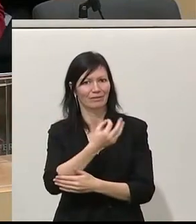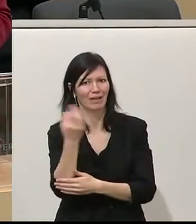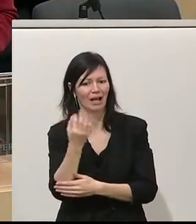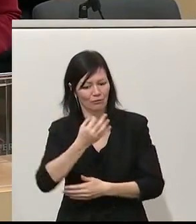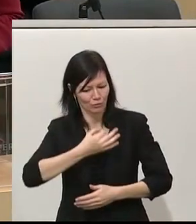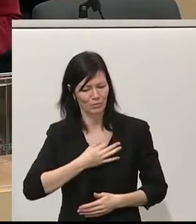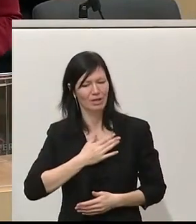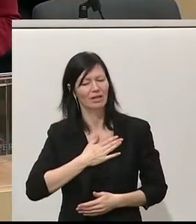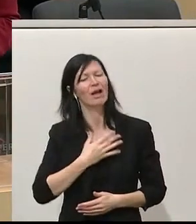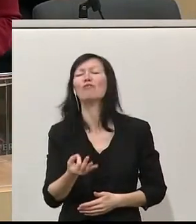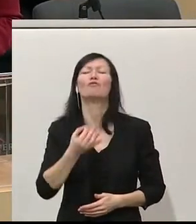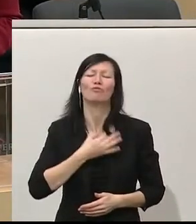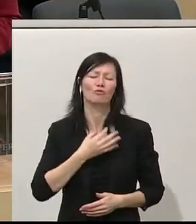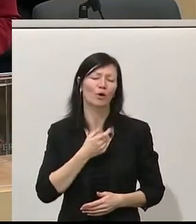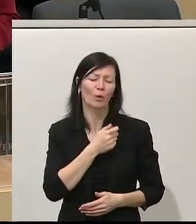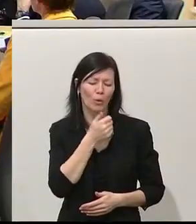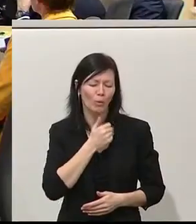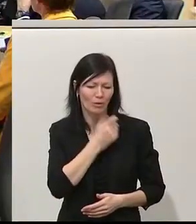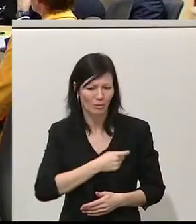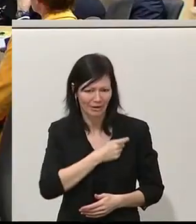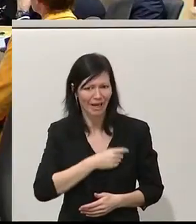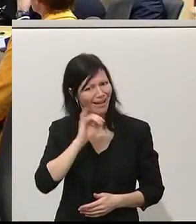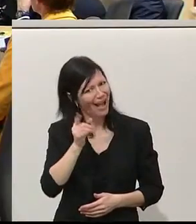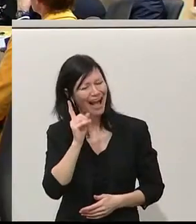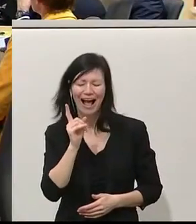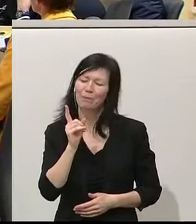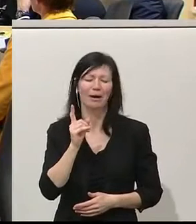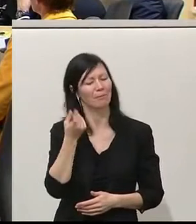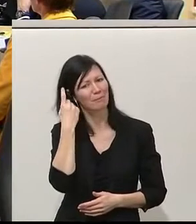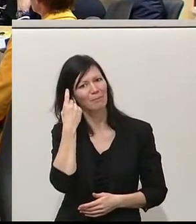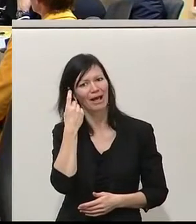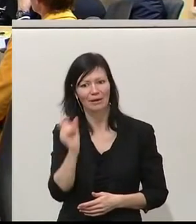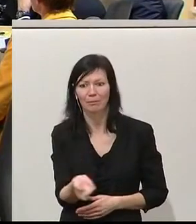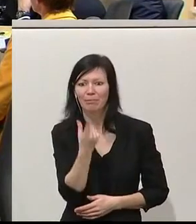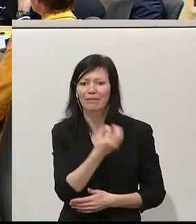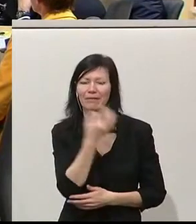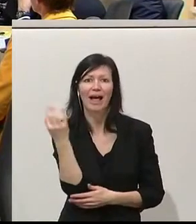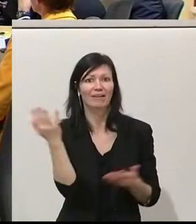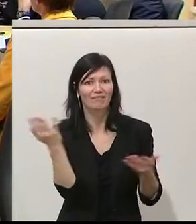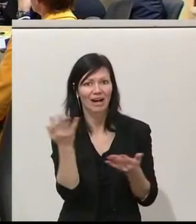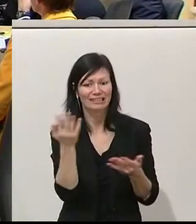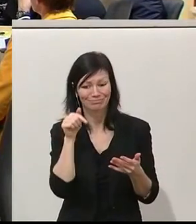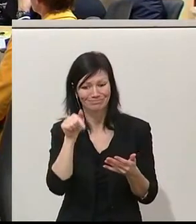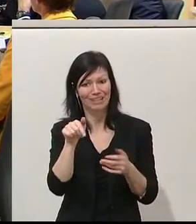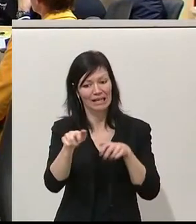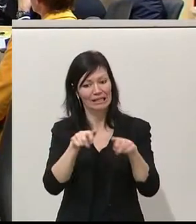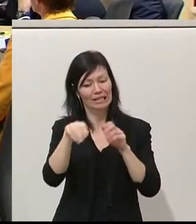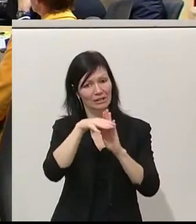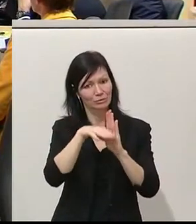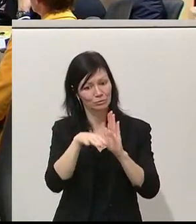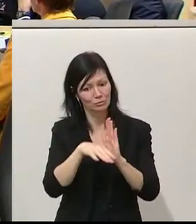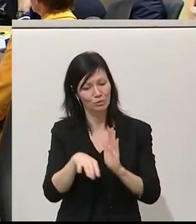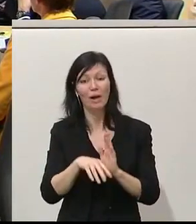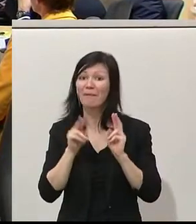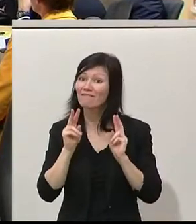Es geht darum, dass wir mit diesem Klima und Umweltprogramm im Regierungsprogramm dieser Bundesregierung tatsächlich einen historischen